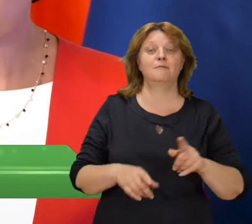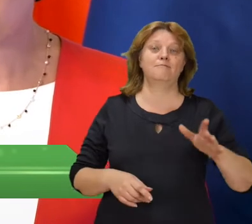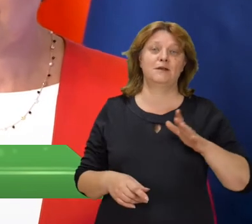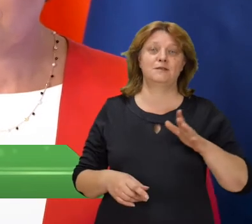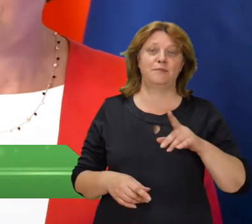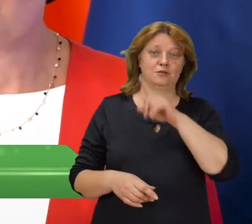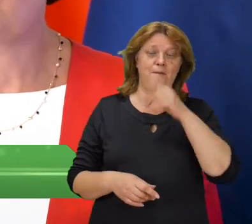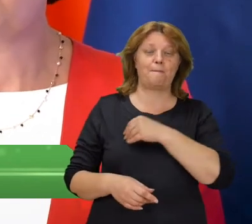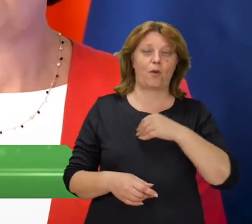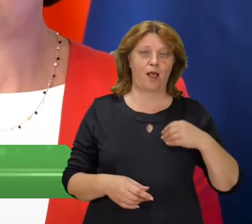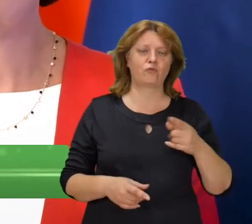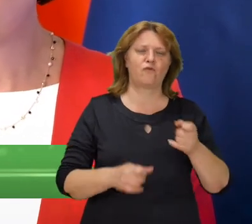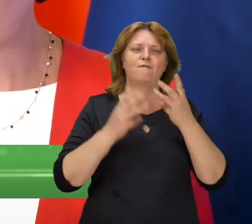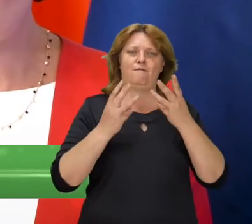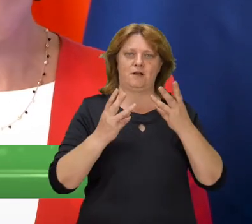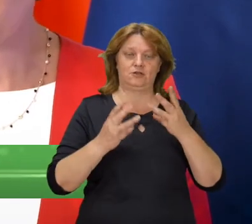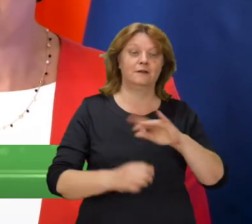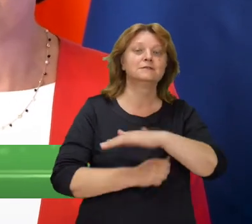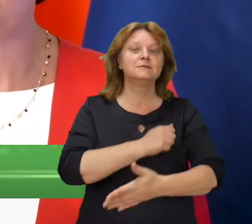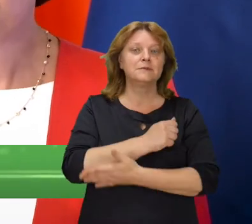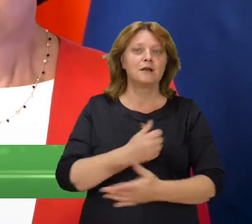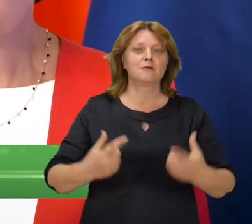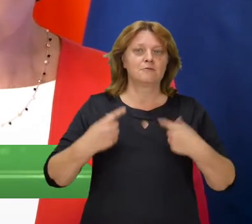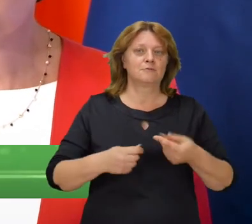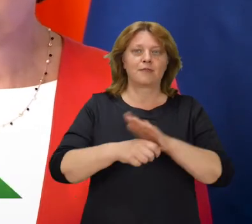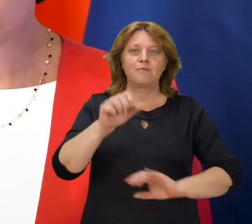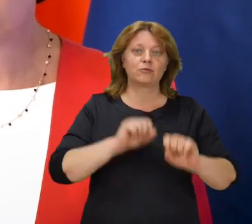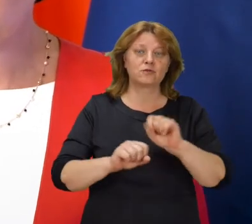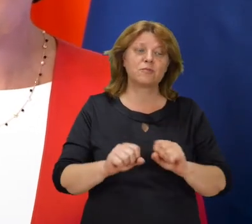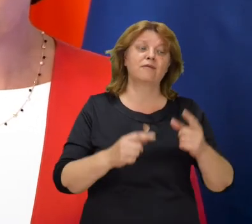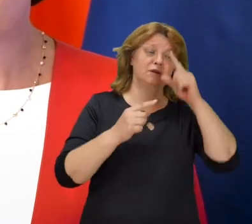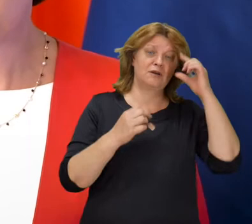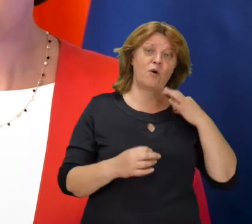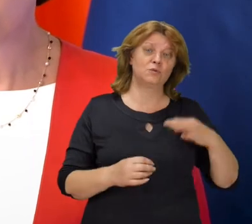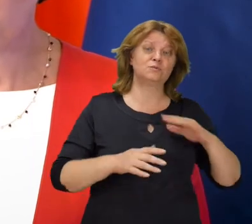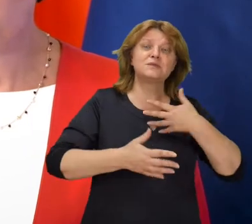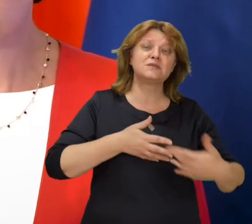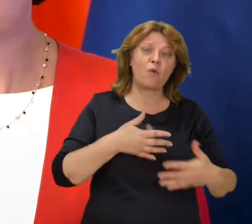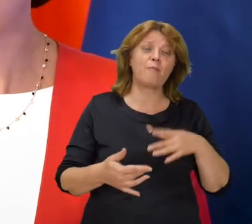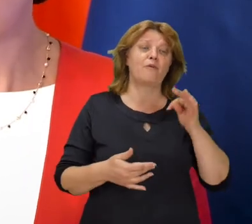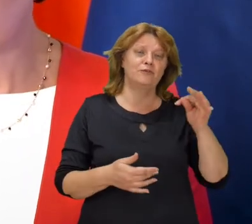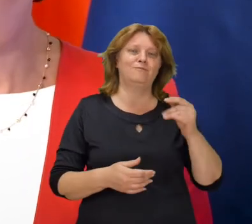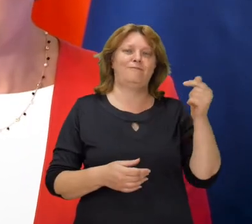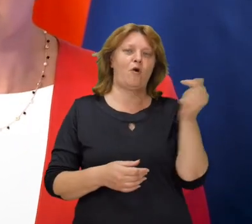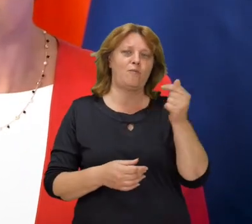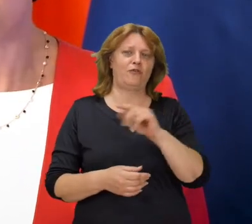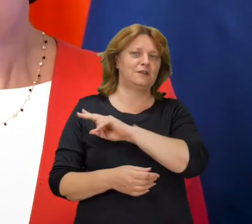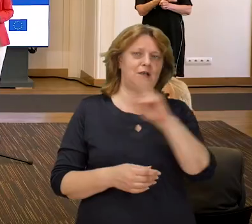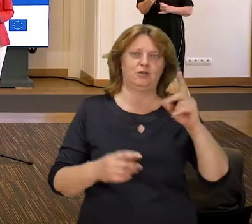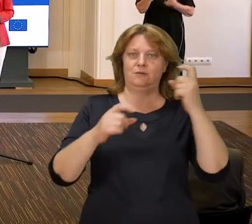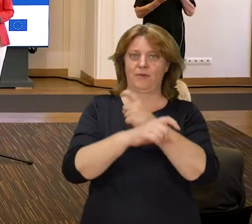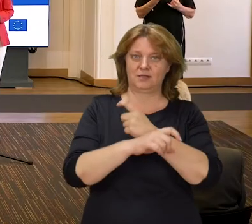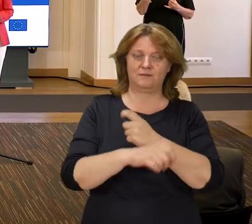Polaków jest bardzo ważna. Wspieranie osób niepełnosprawnych, osób słabych to jest wyzwanie i obowiązek każdego państwa.